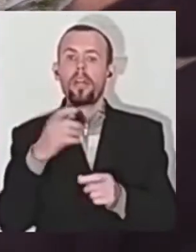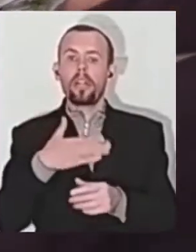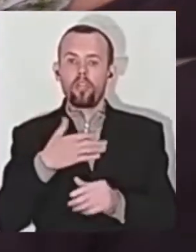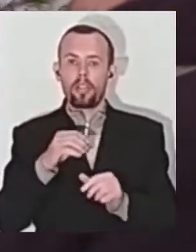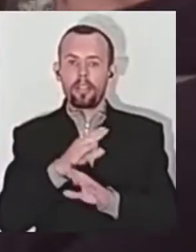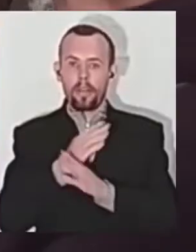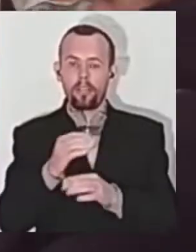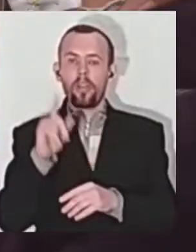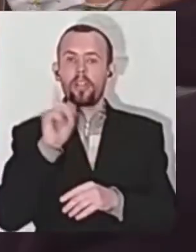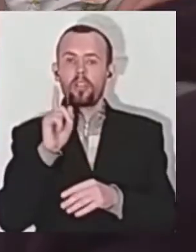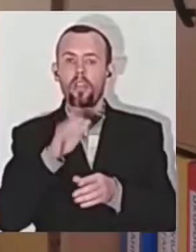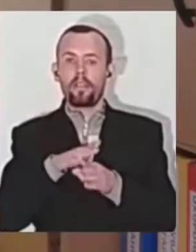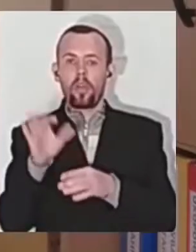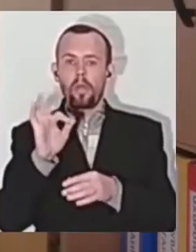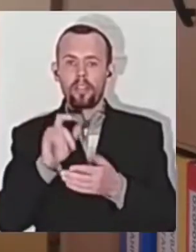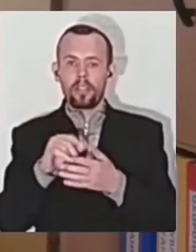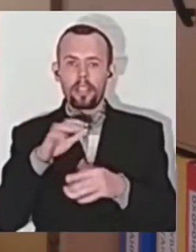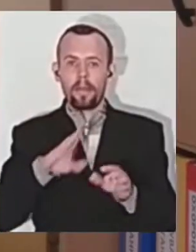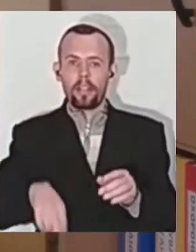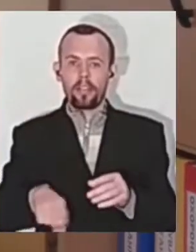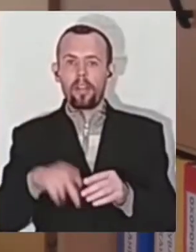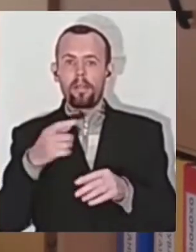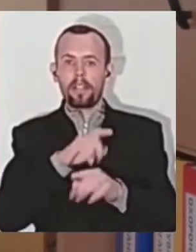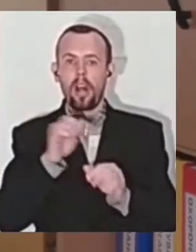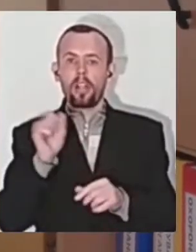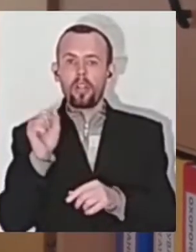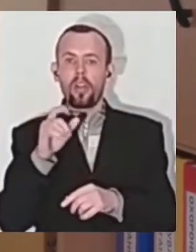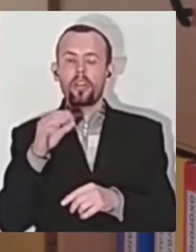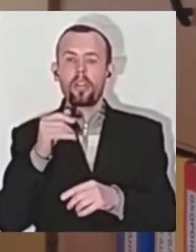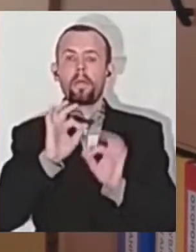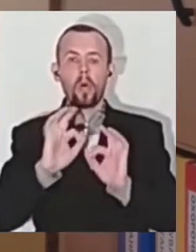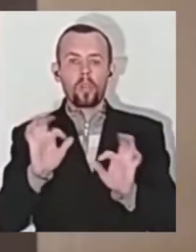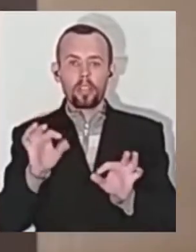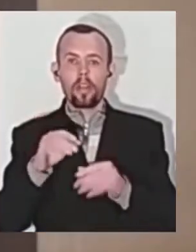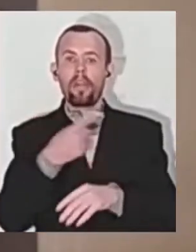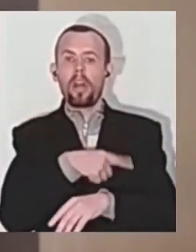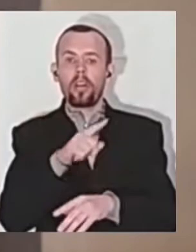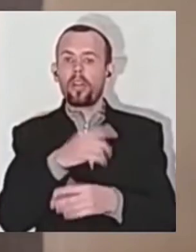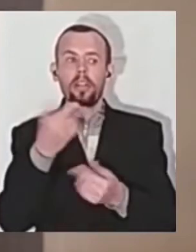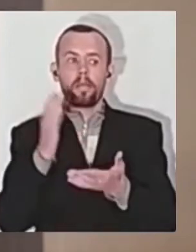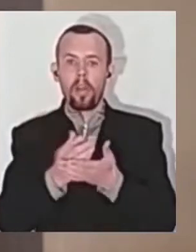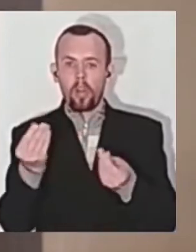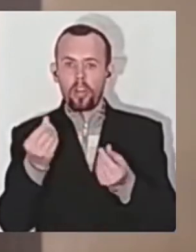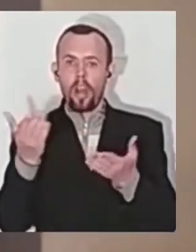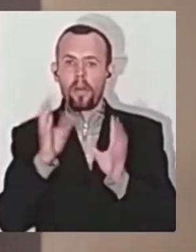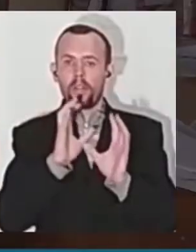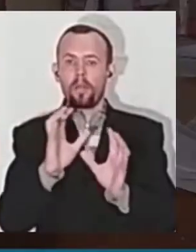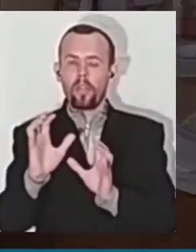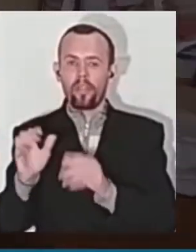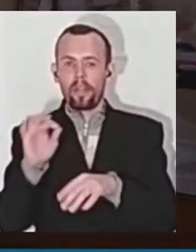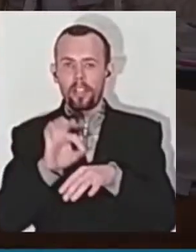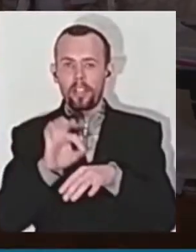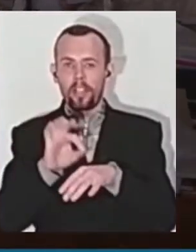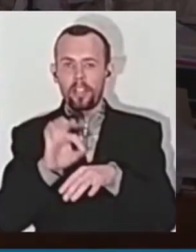виконуючий обов'язки гендиректора медзакладу Антоніна Качалка пояснила – лікарня не має грошей, аби утримувати пацієнтів довше місяця.